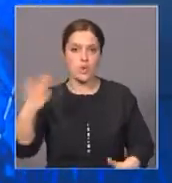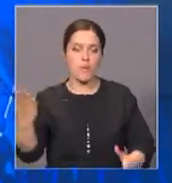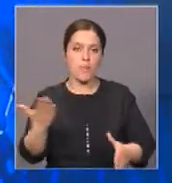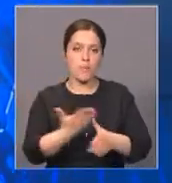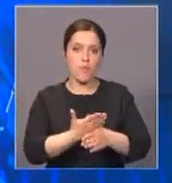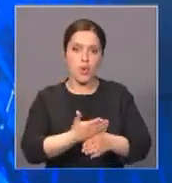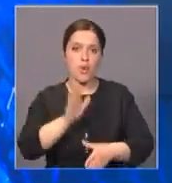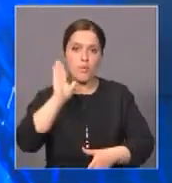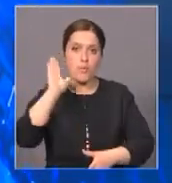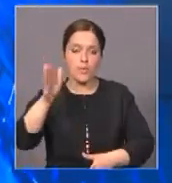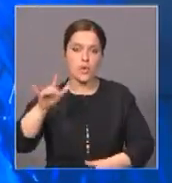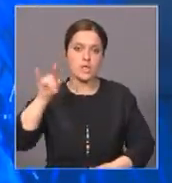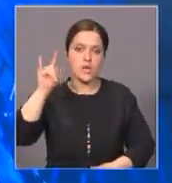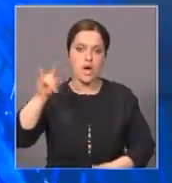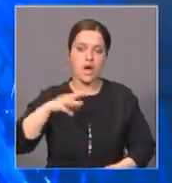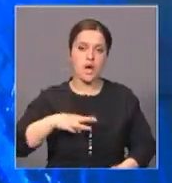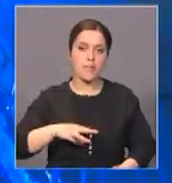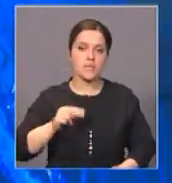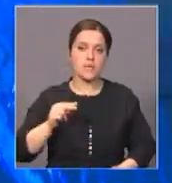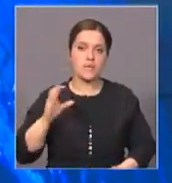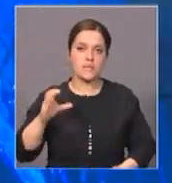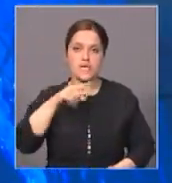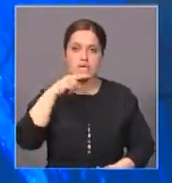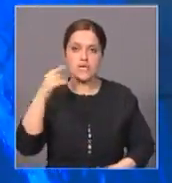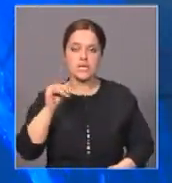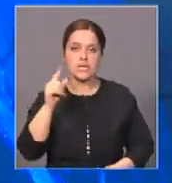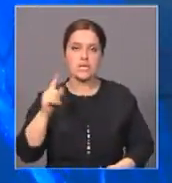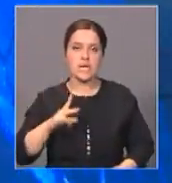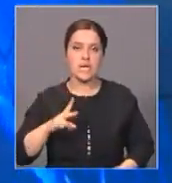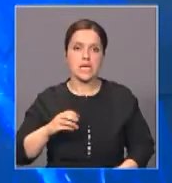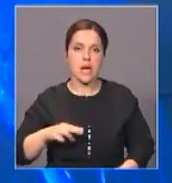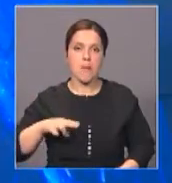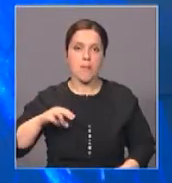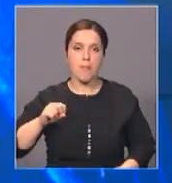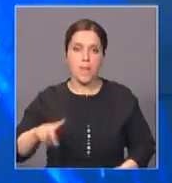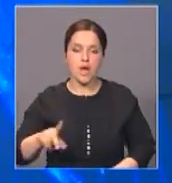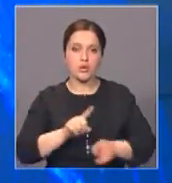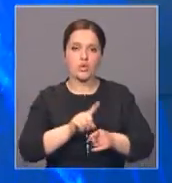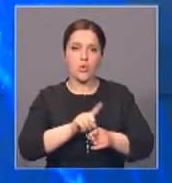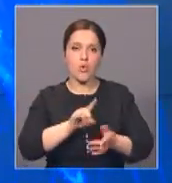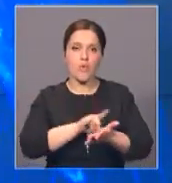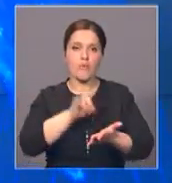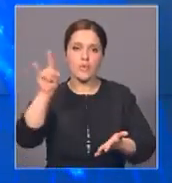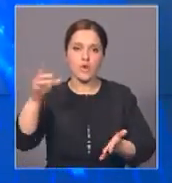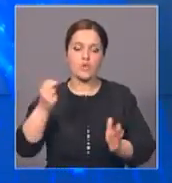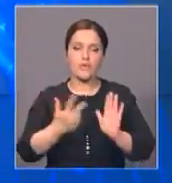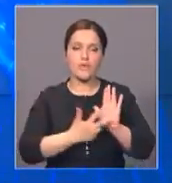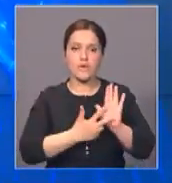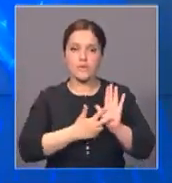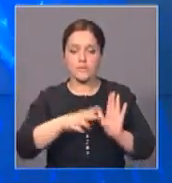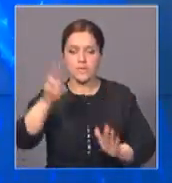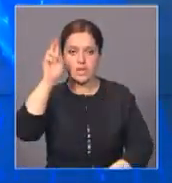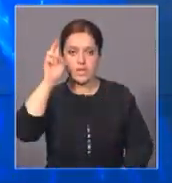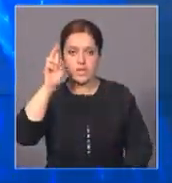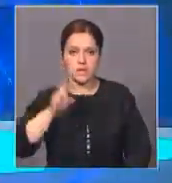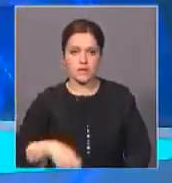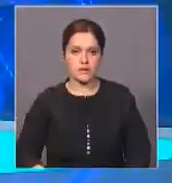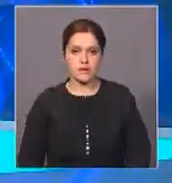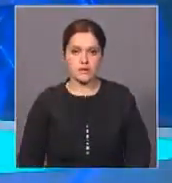привывшим всю необходимую помощь. На самолетах МЧС России из Непала также вылетели граждане еще восьми стран.